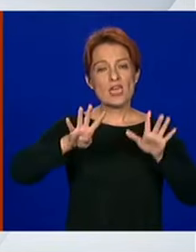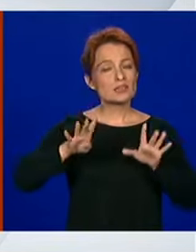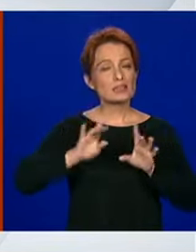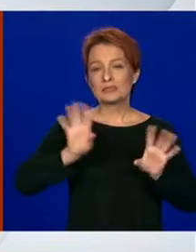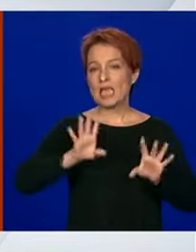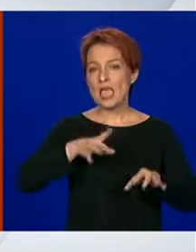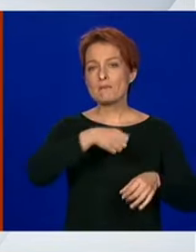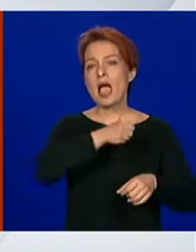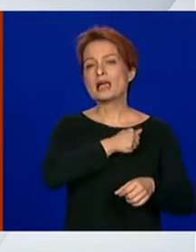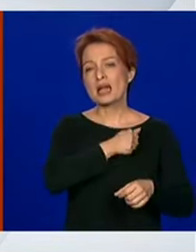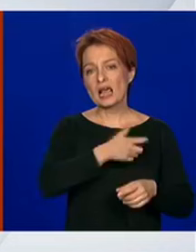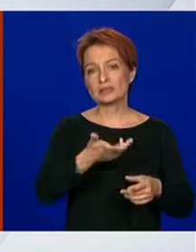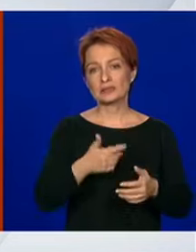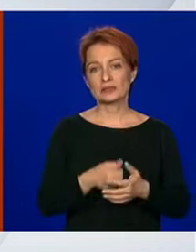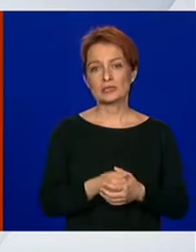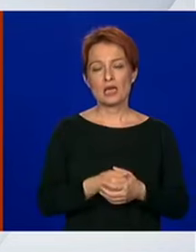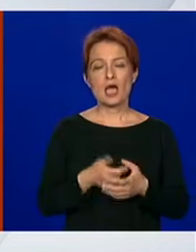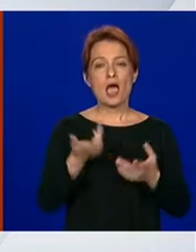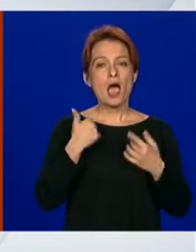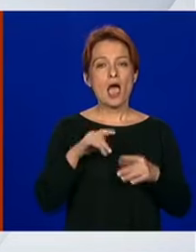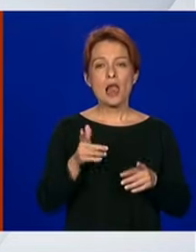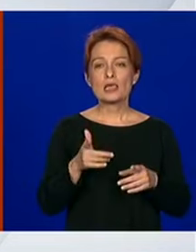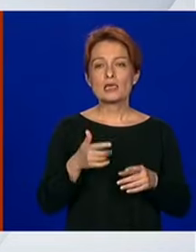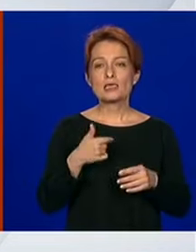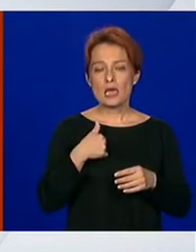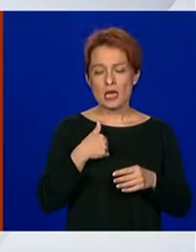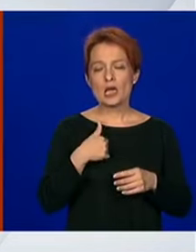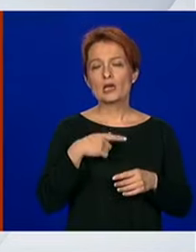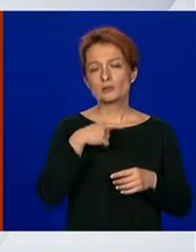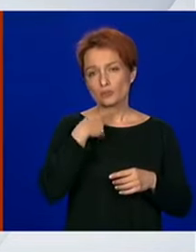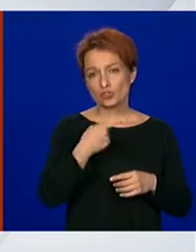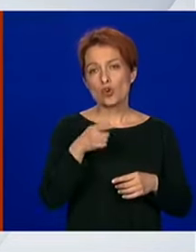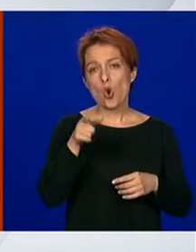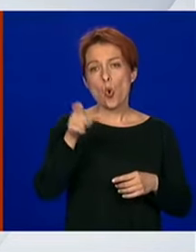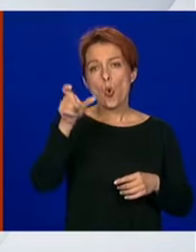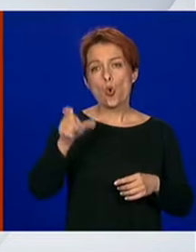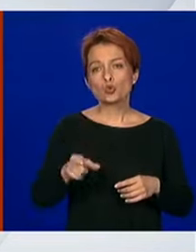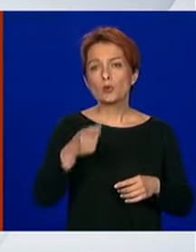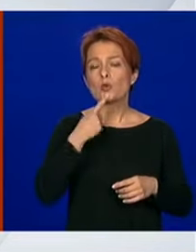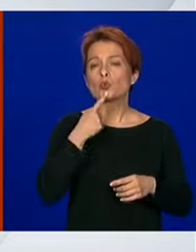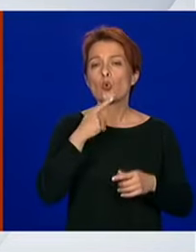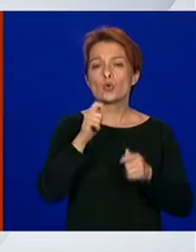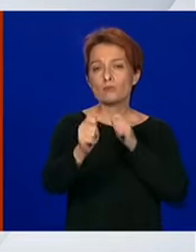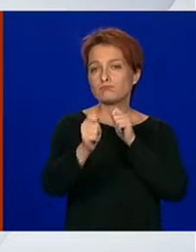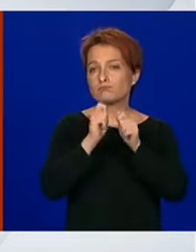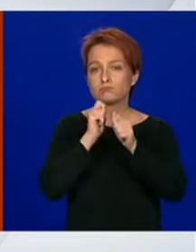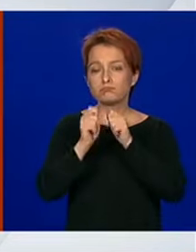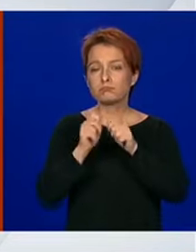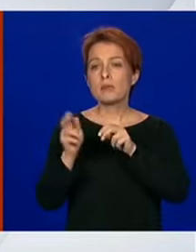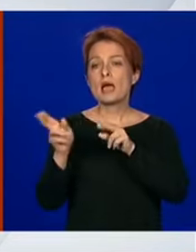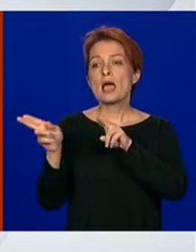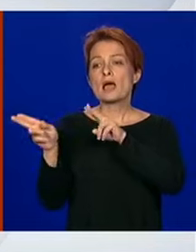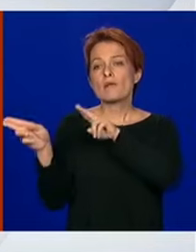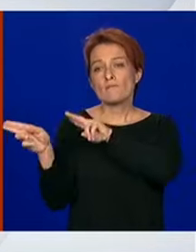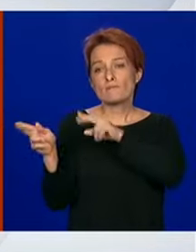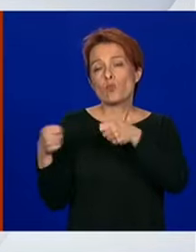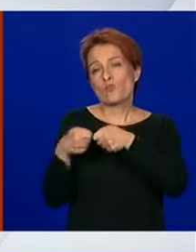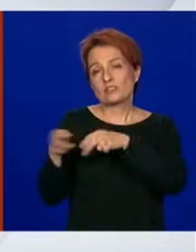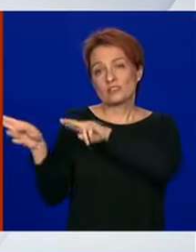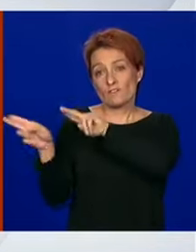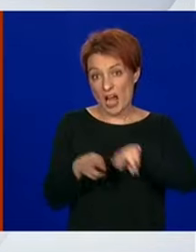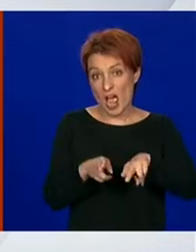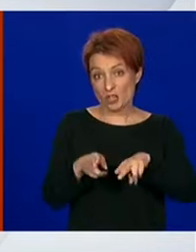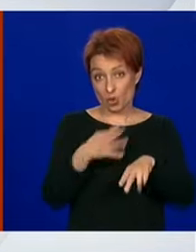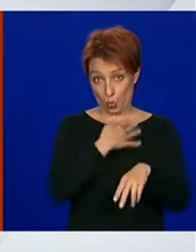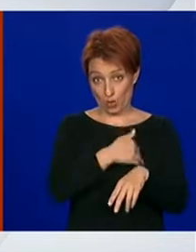međutim garantiram vam da je osoba koja je dogovarala njihov povratak a to je epidemiolog